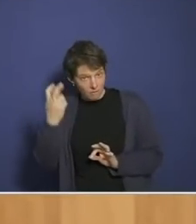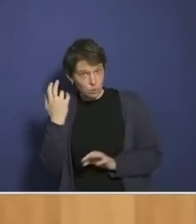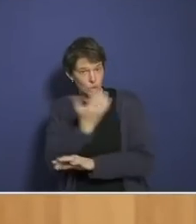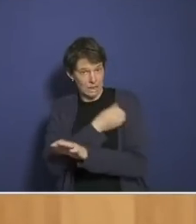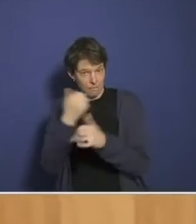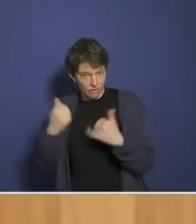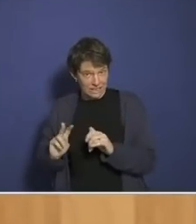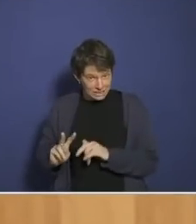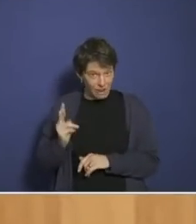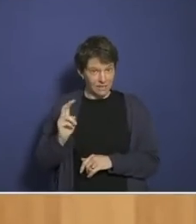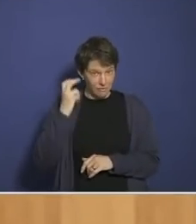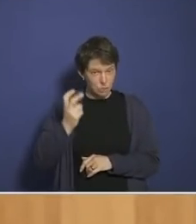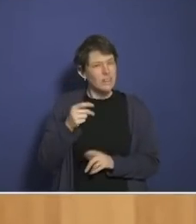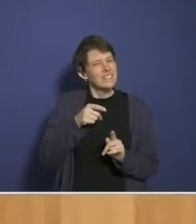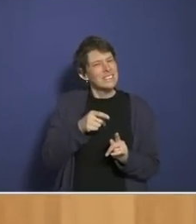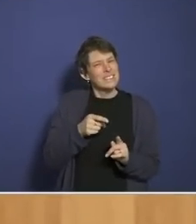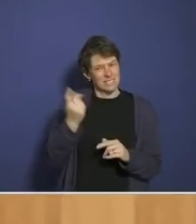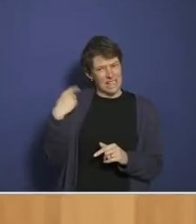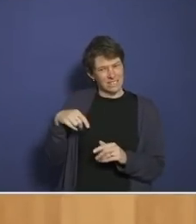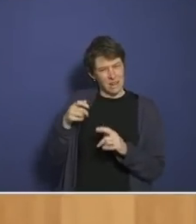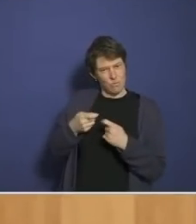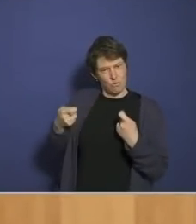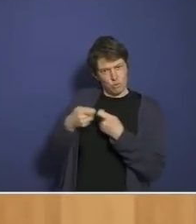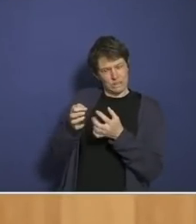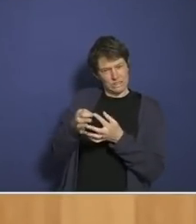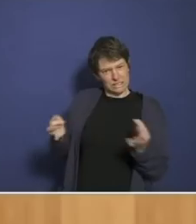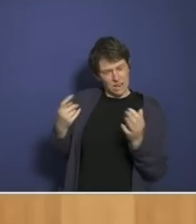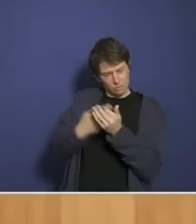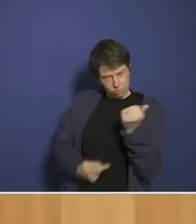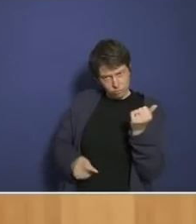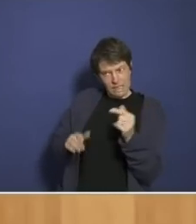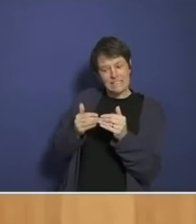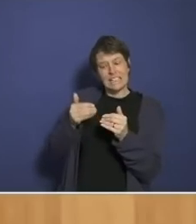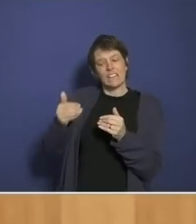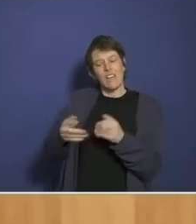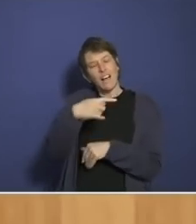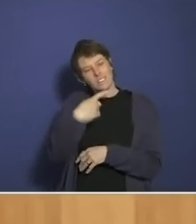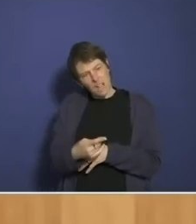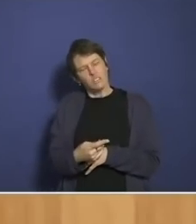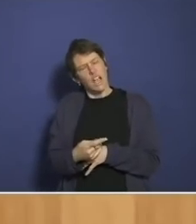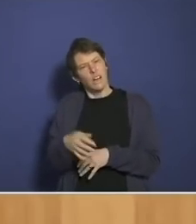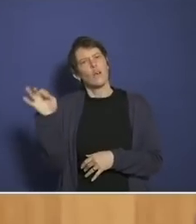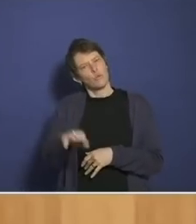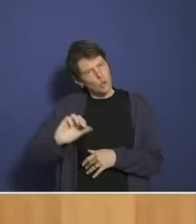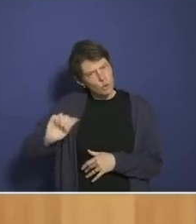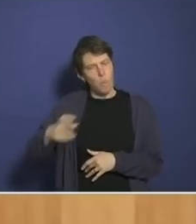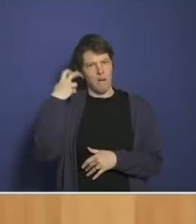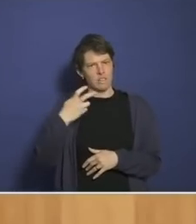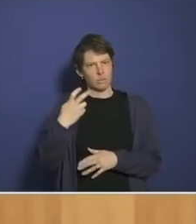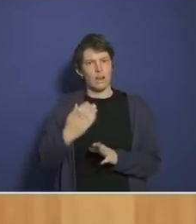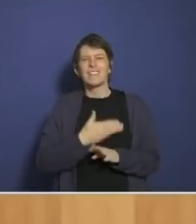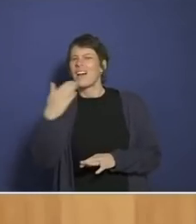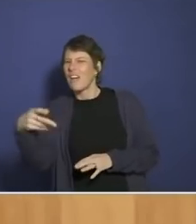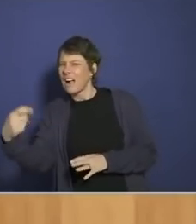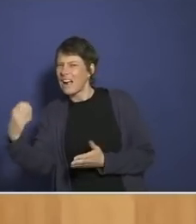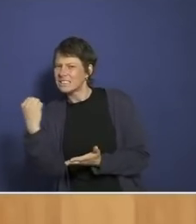Ja, das hat schon was Posttraumatisches, wenn die Bösen, Bösen, Abgeordnete, wunderbare Impfpflicht, gegründet haben, sich nochmal probieren. Danach war ich im Kanzleramt